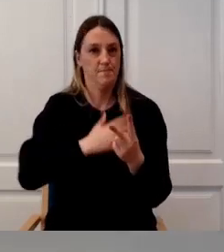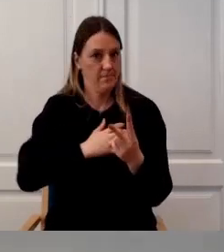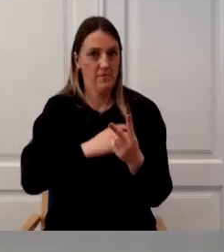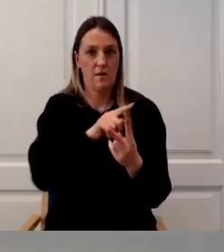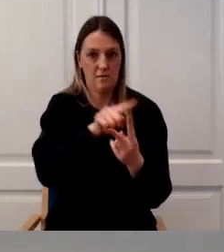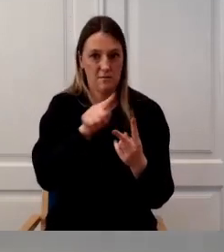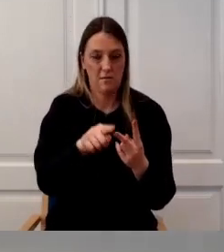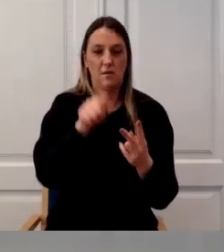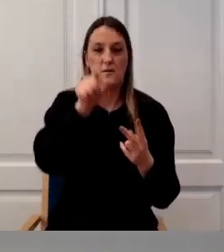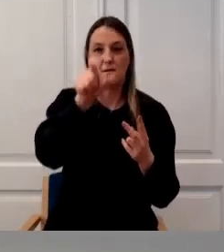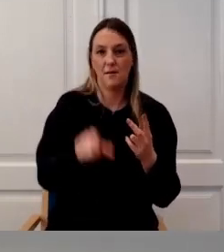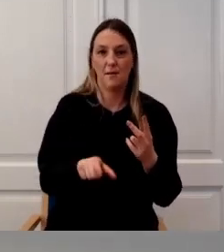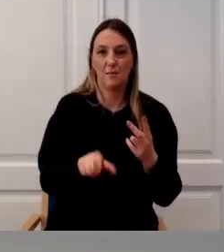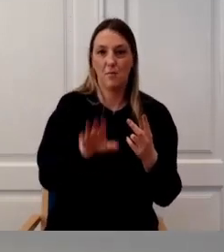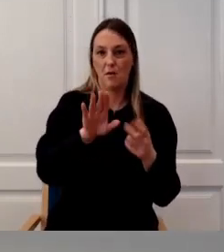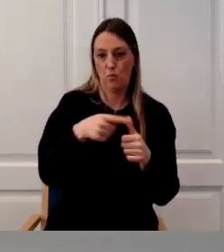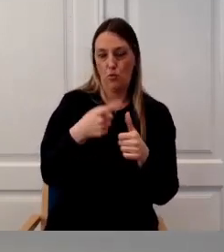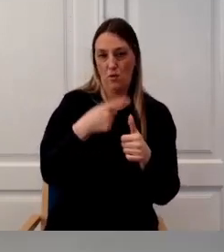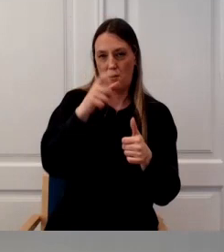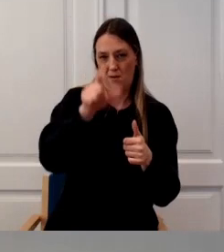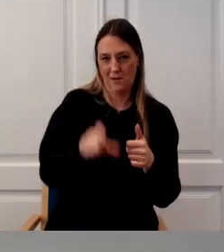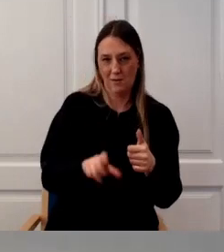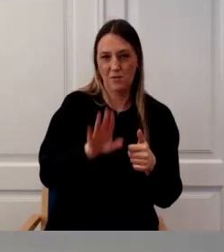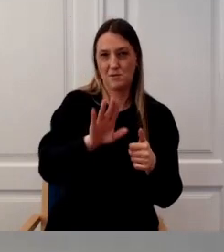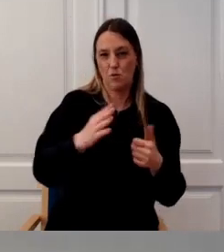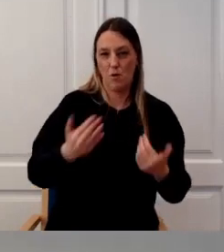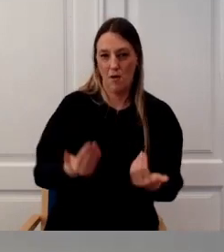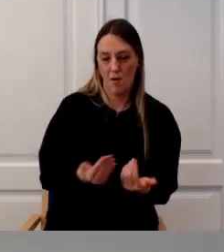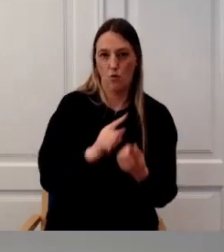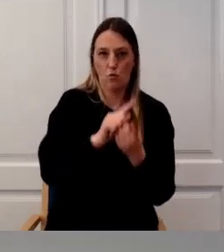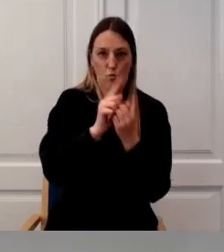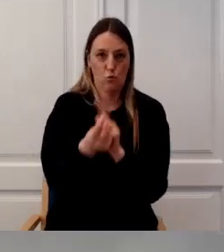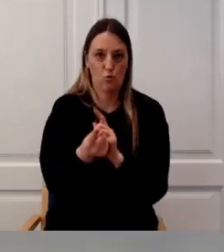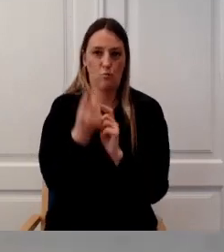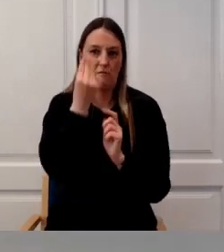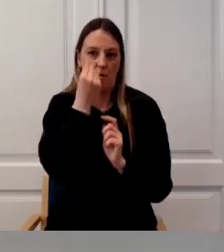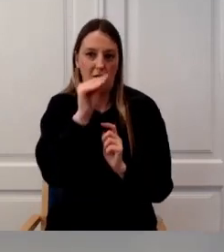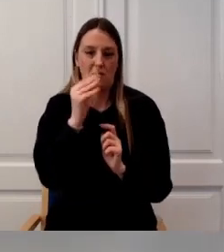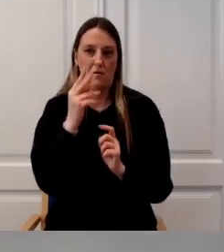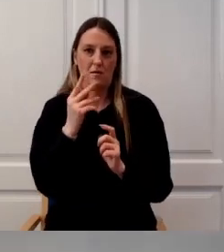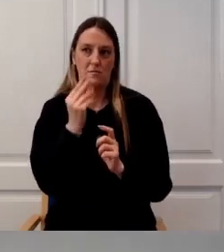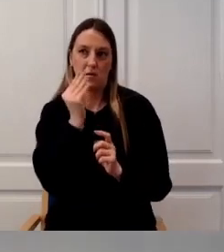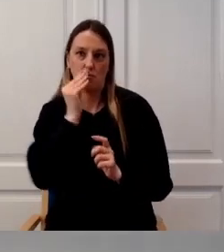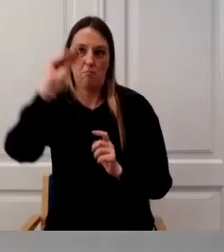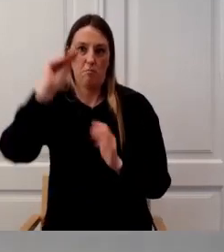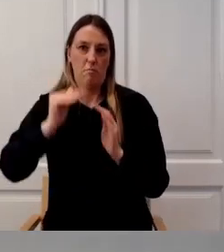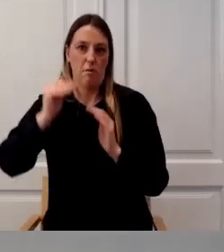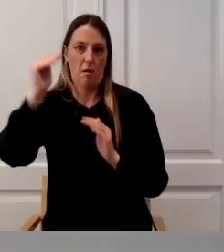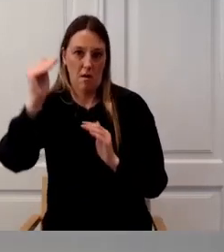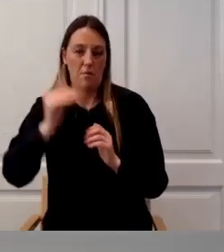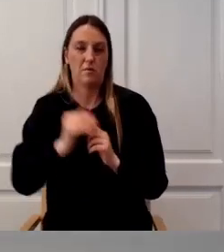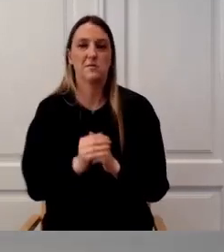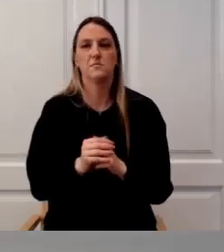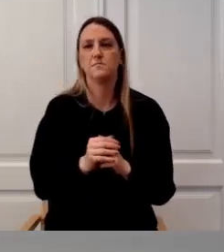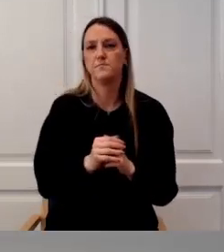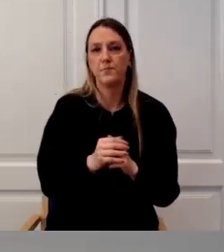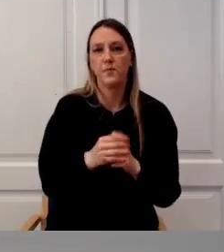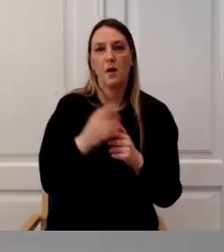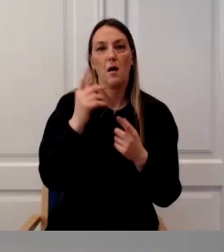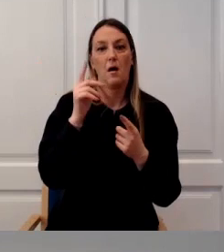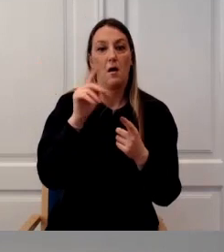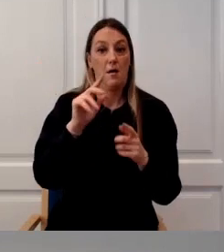nii kvalitatiivses kui ka sisulises mõttes paremaks. Ehk ühtepidi me anname oma